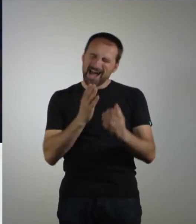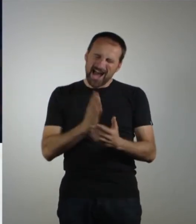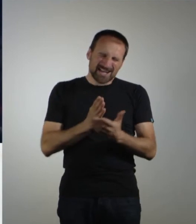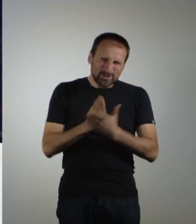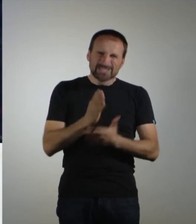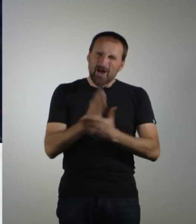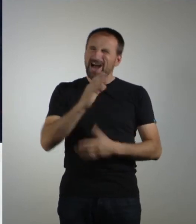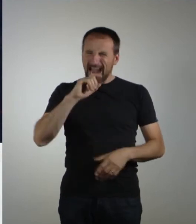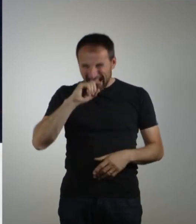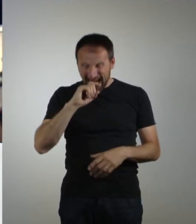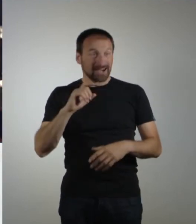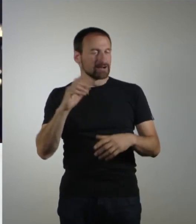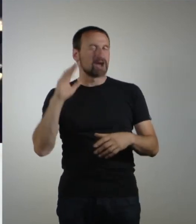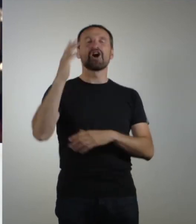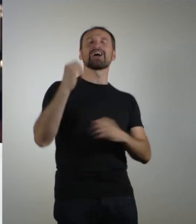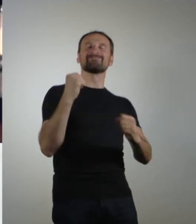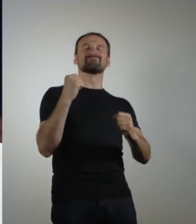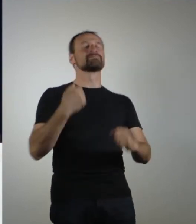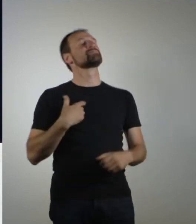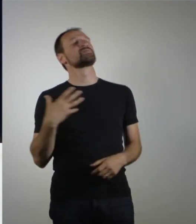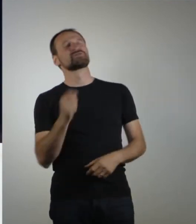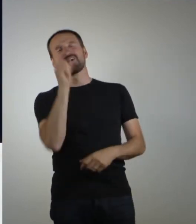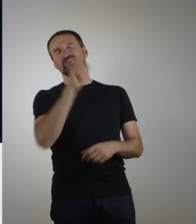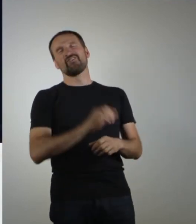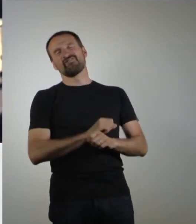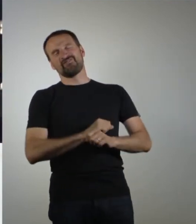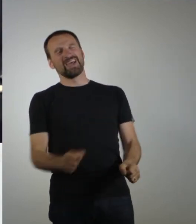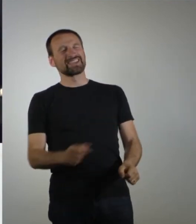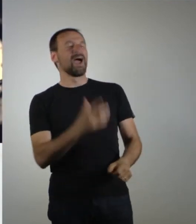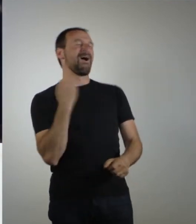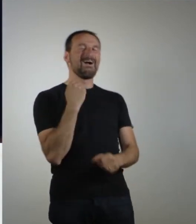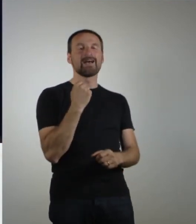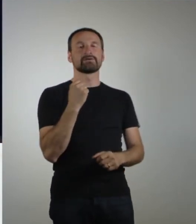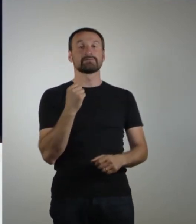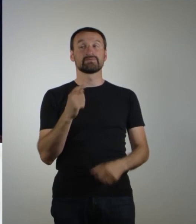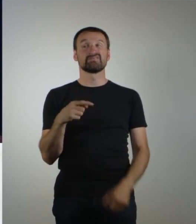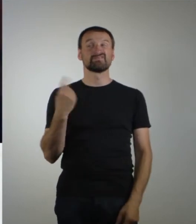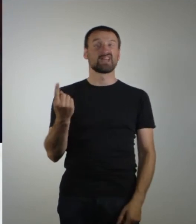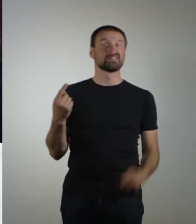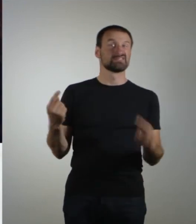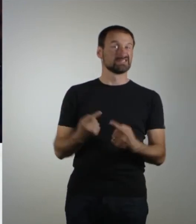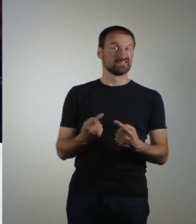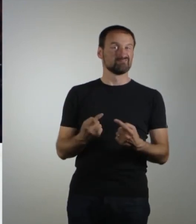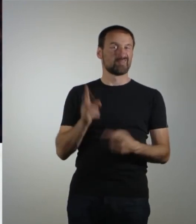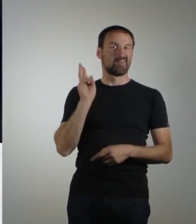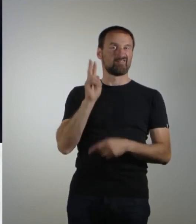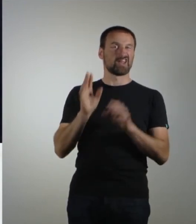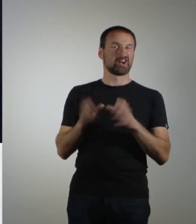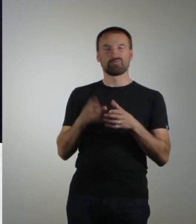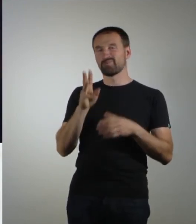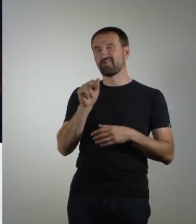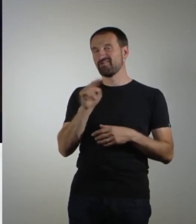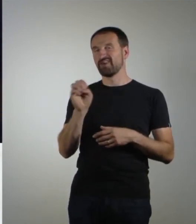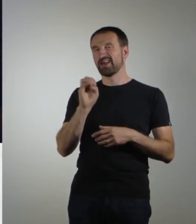Mei, wir haben es seit Mürbe gemacht. Aber die nächsten Gegner warten schon. Der Fanclub aus Wanne-Eickel tritt an. Doch erst noch Stärken. Als